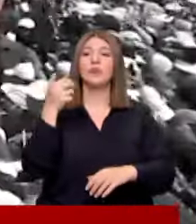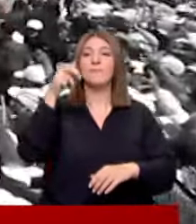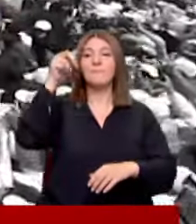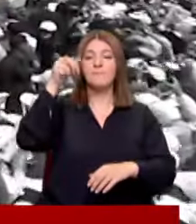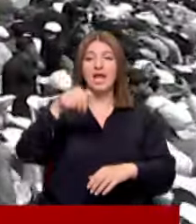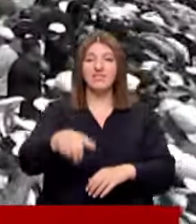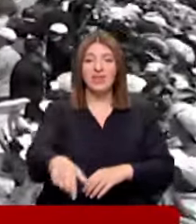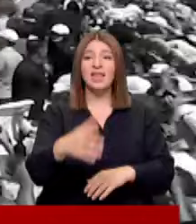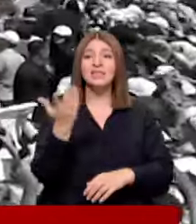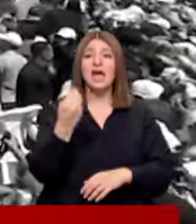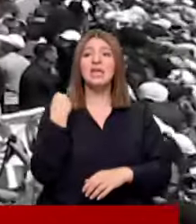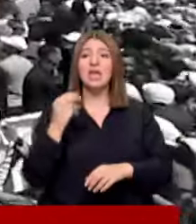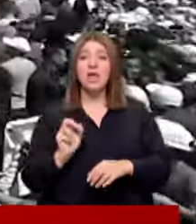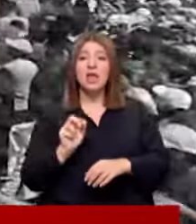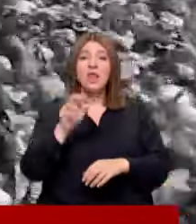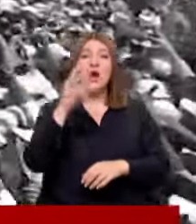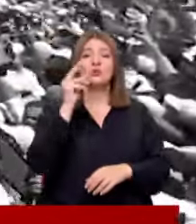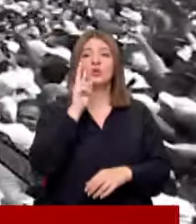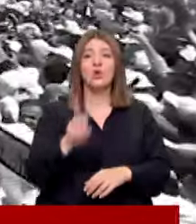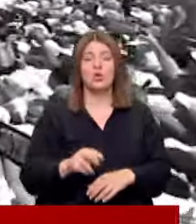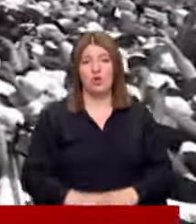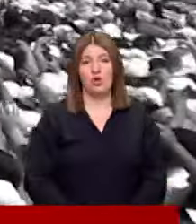merdivenlerden daha yeni çıktığı görülüyor